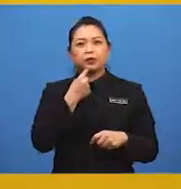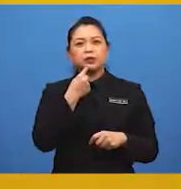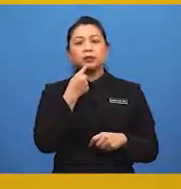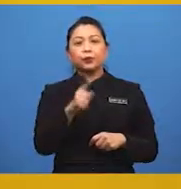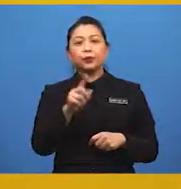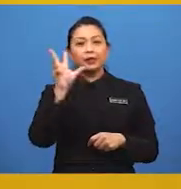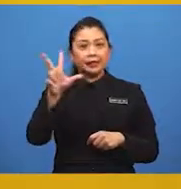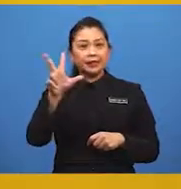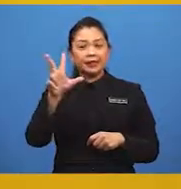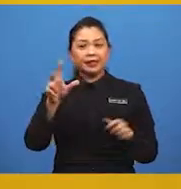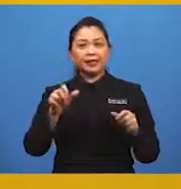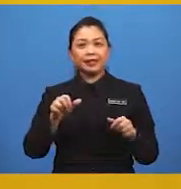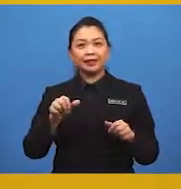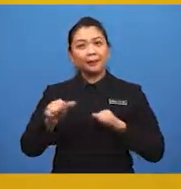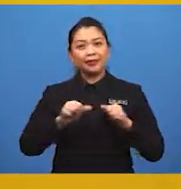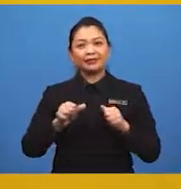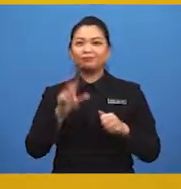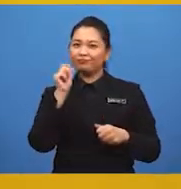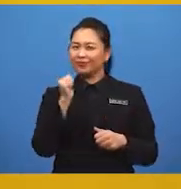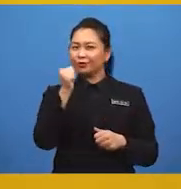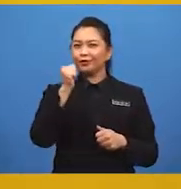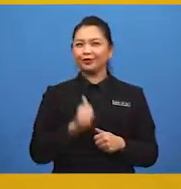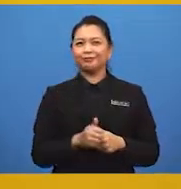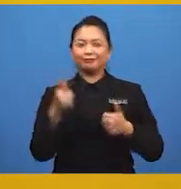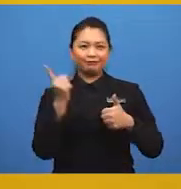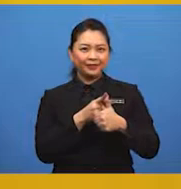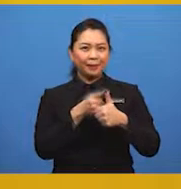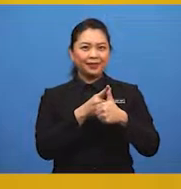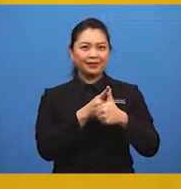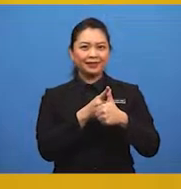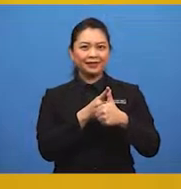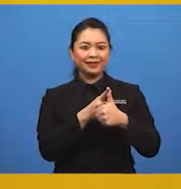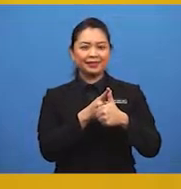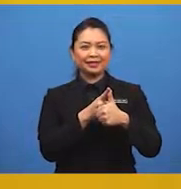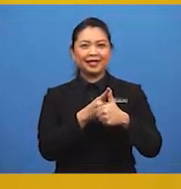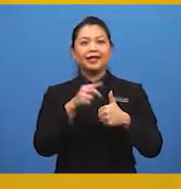sebut tiga amalan kita semula. Bagus! yang pertama,